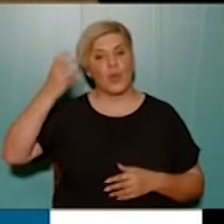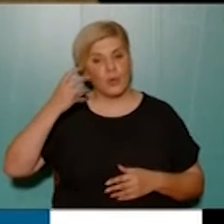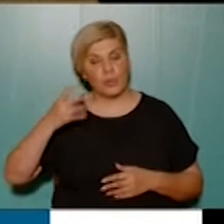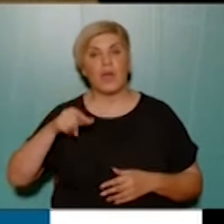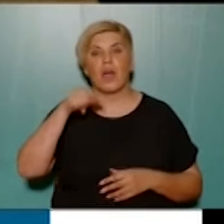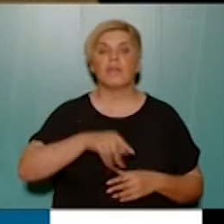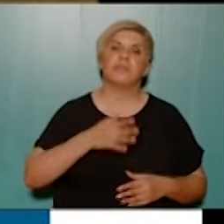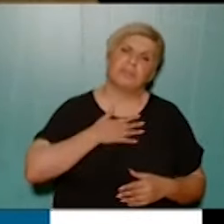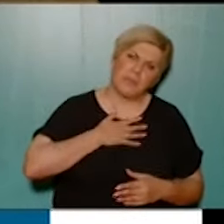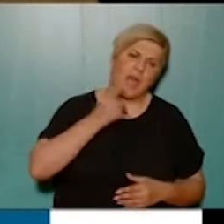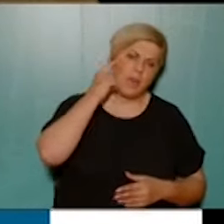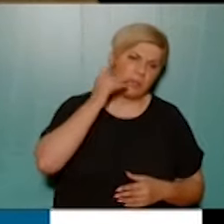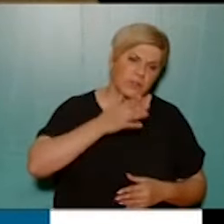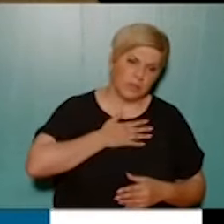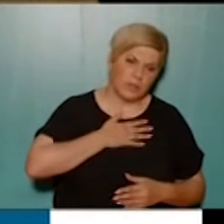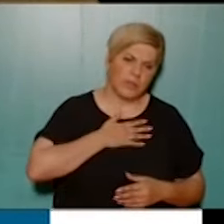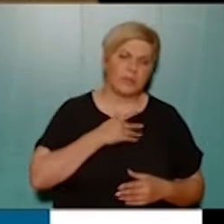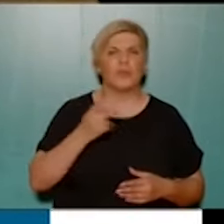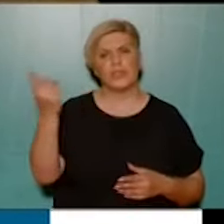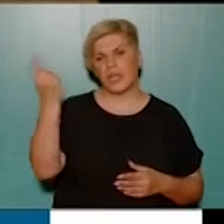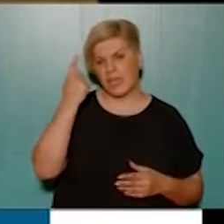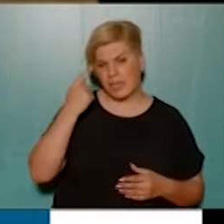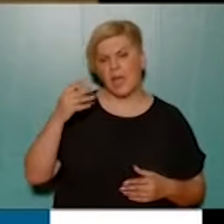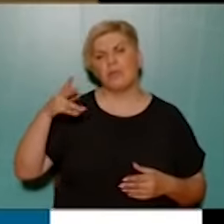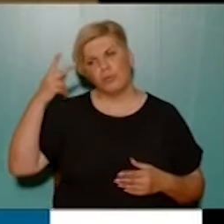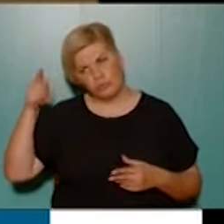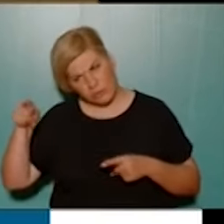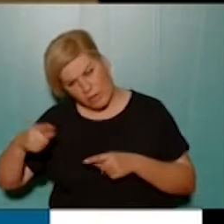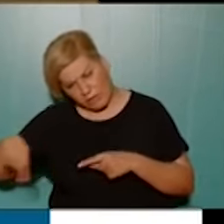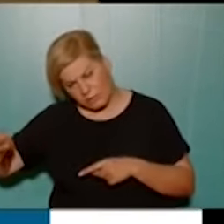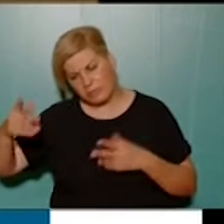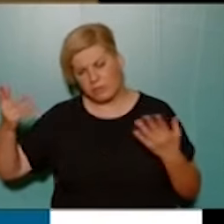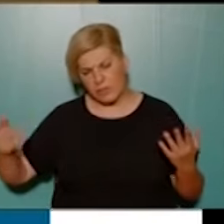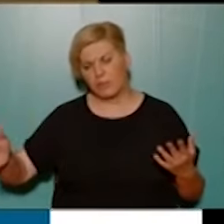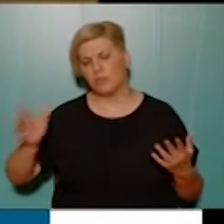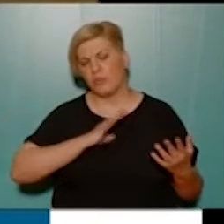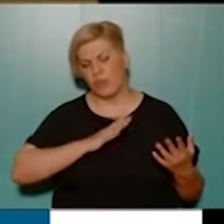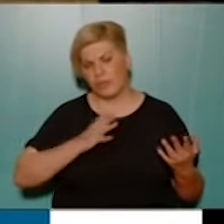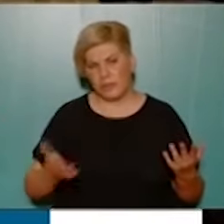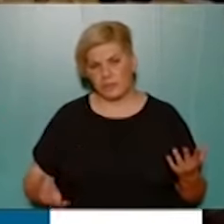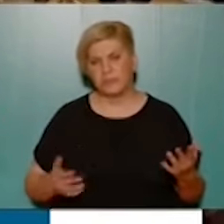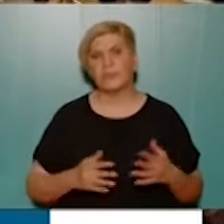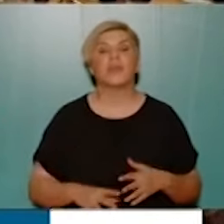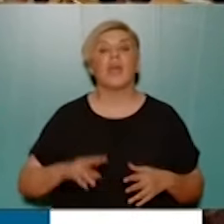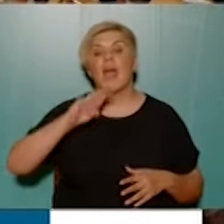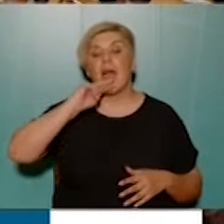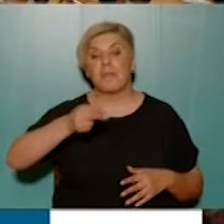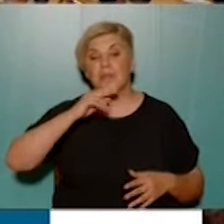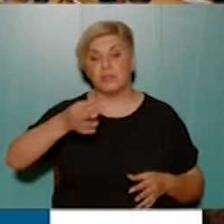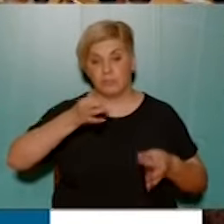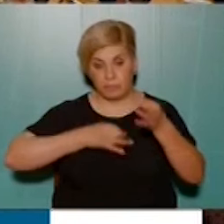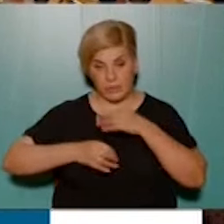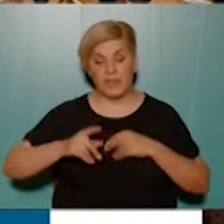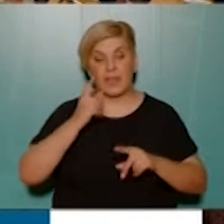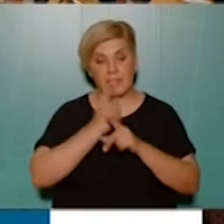αυτή είναι η άποψή μας και μπορεί να κρίνεται και από εσάς φυσικά και από τους πολίτες ότι οι απαντήσεις που μας δώσατε